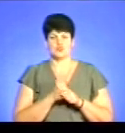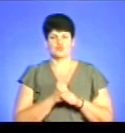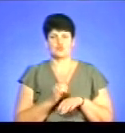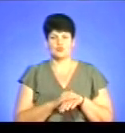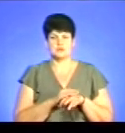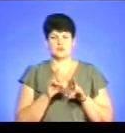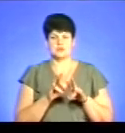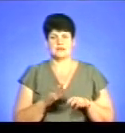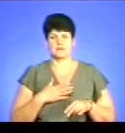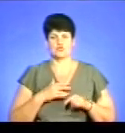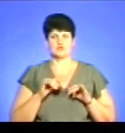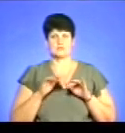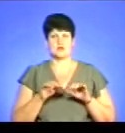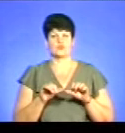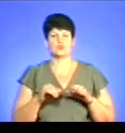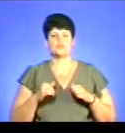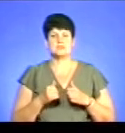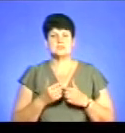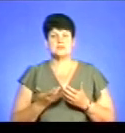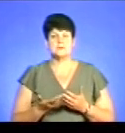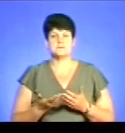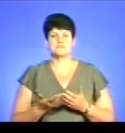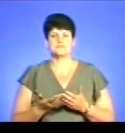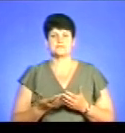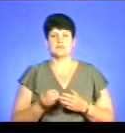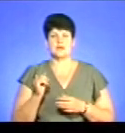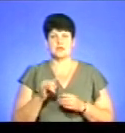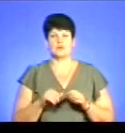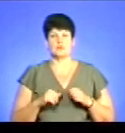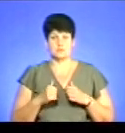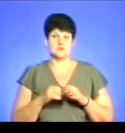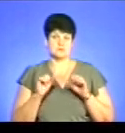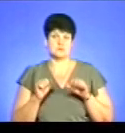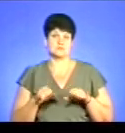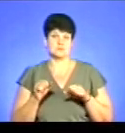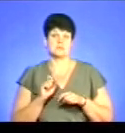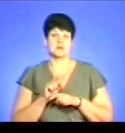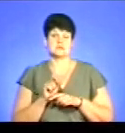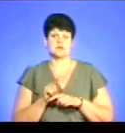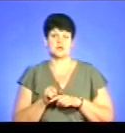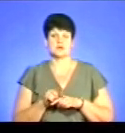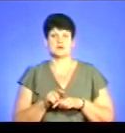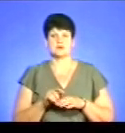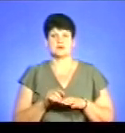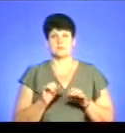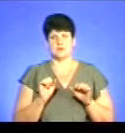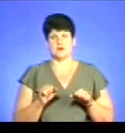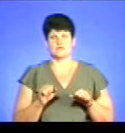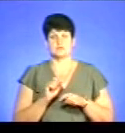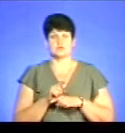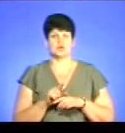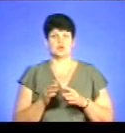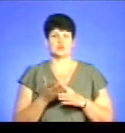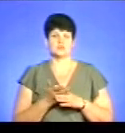розгляньте мою справу на комісії, і комісія в праві надати право на призначення субсидій.